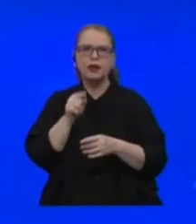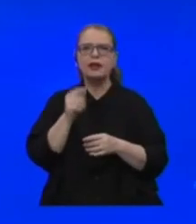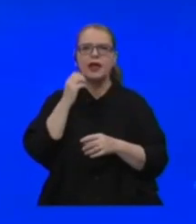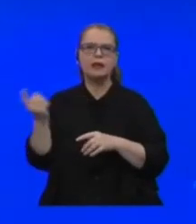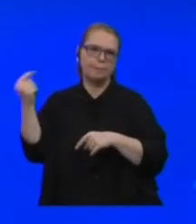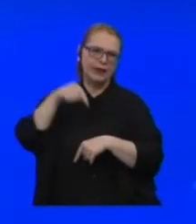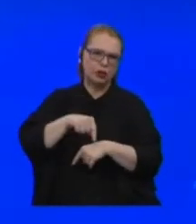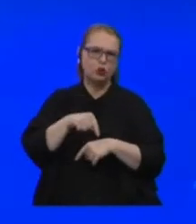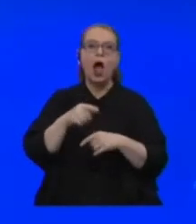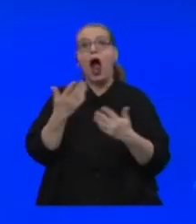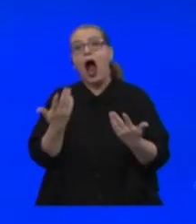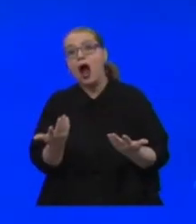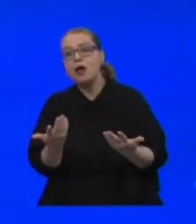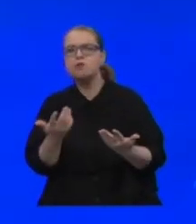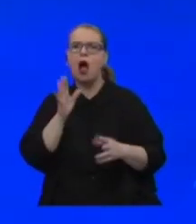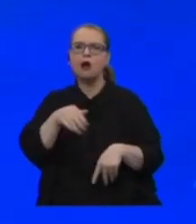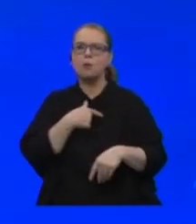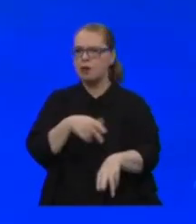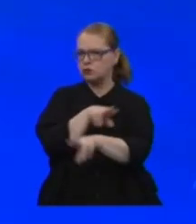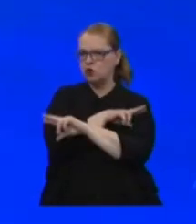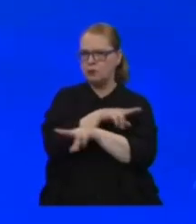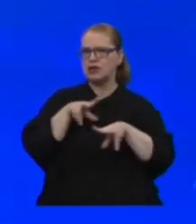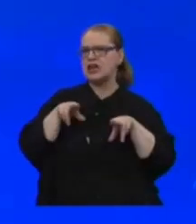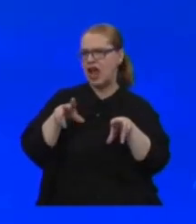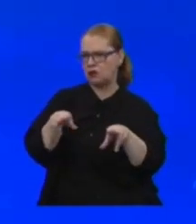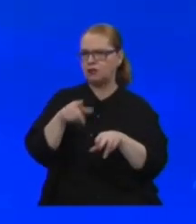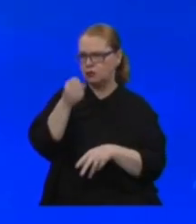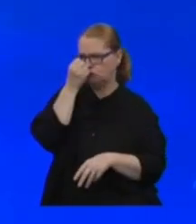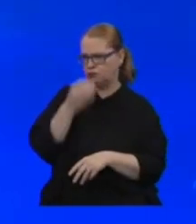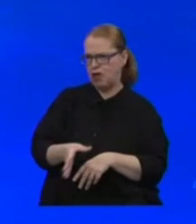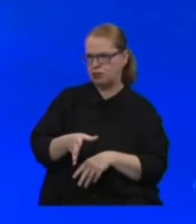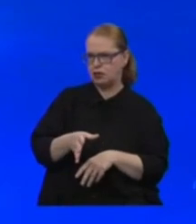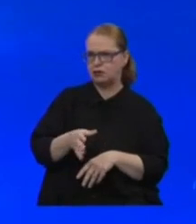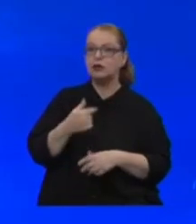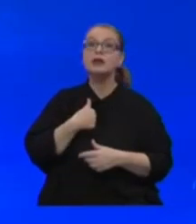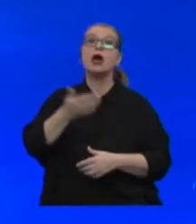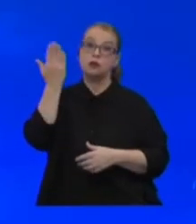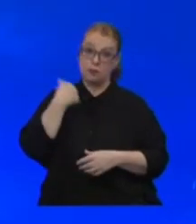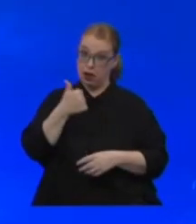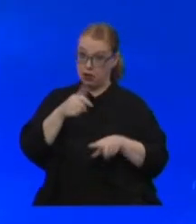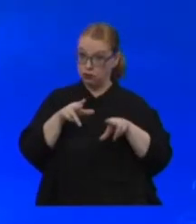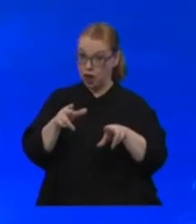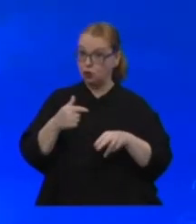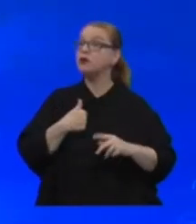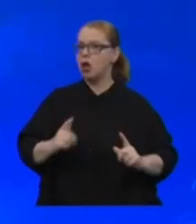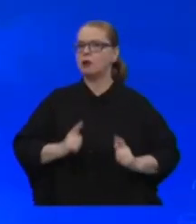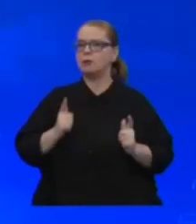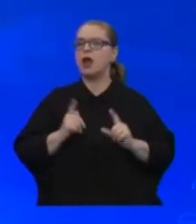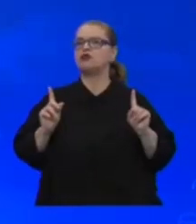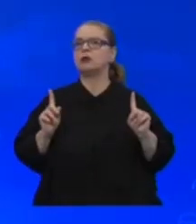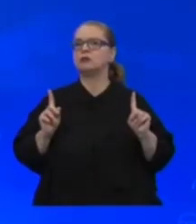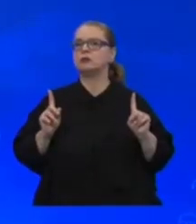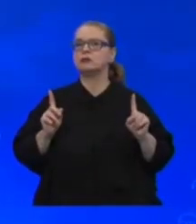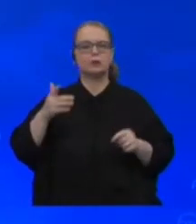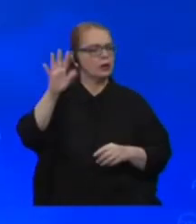dostanú, ako by sme mali skapať na rakovinu. Mimochodom, ja som už jednu mal a úspešne som ju prežil. Aby bolo jasné, nie,